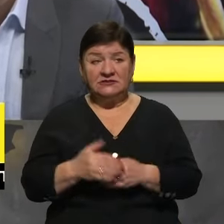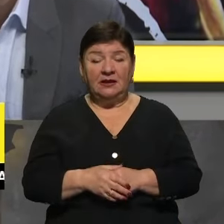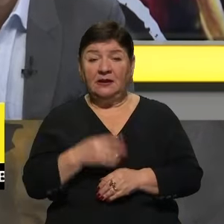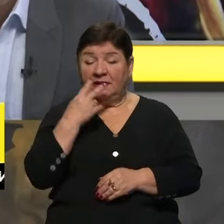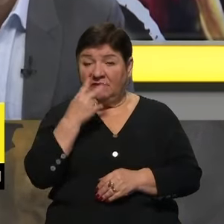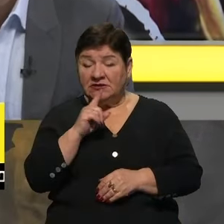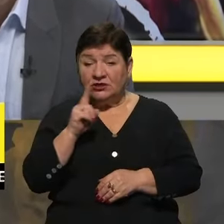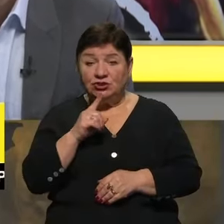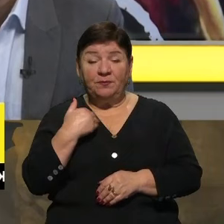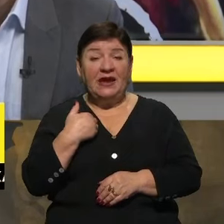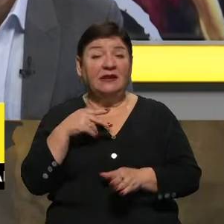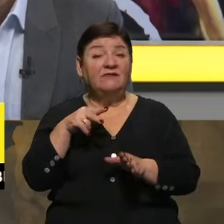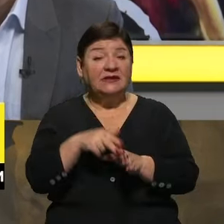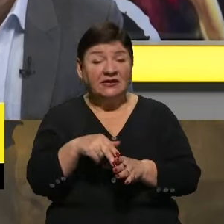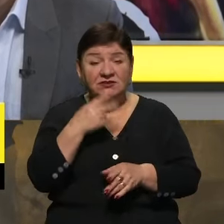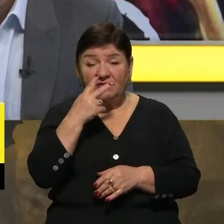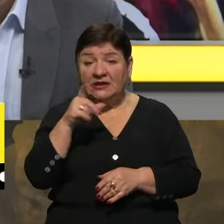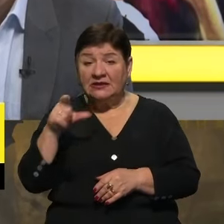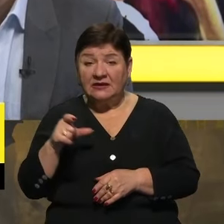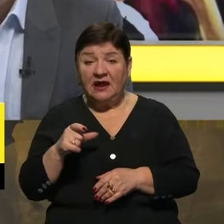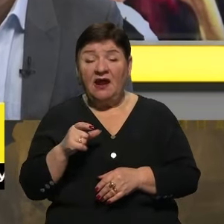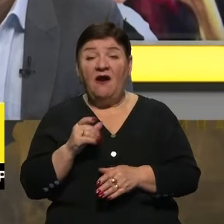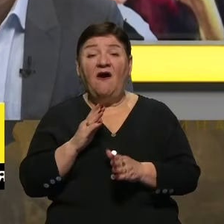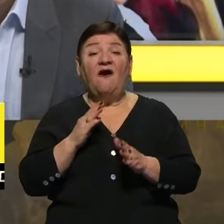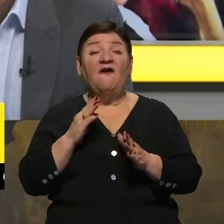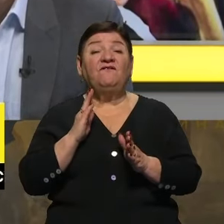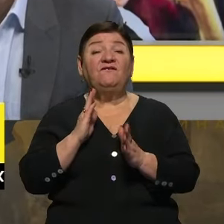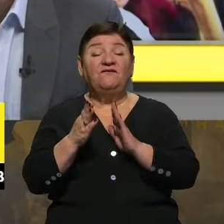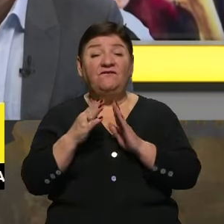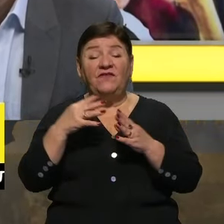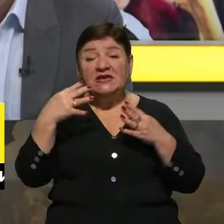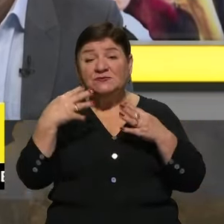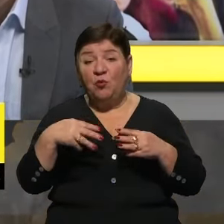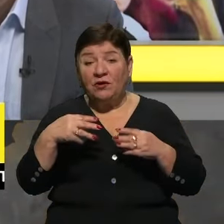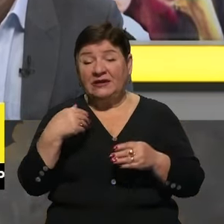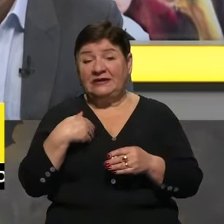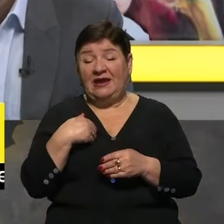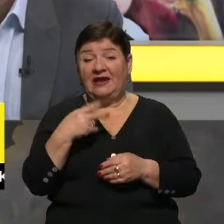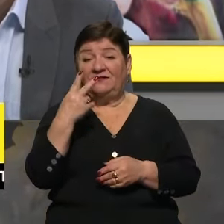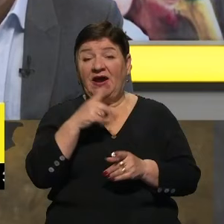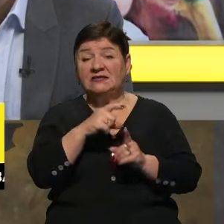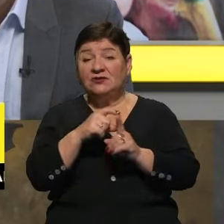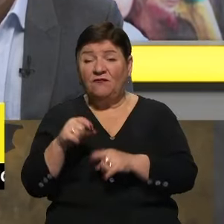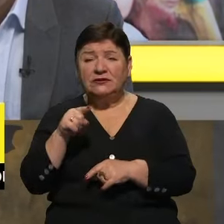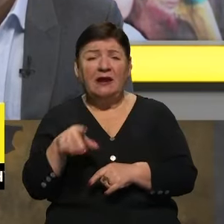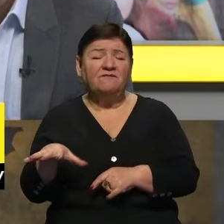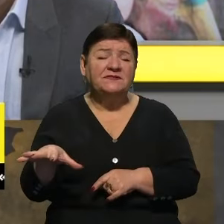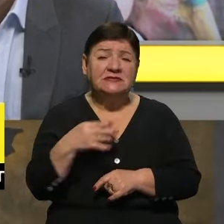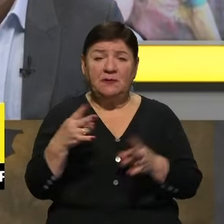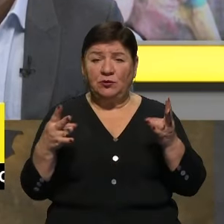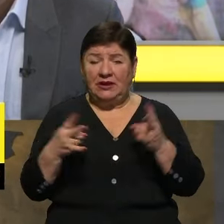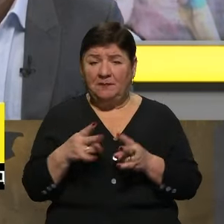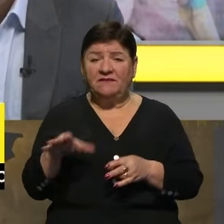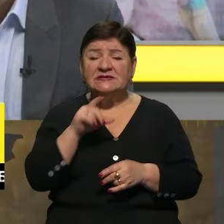Дивіться, щоб я не вантажив глядачів, на фейсбуці є паблік «Легіон Свободи», два слова, буваєте, там є всі потреби, всі